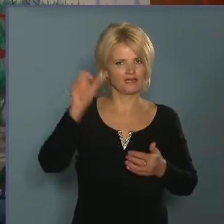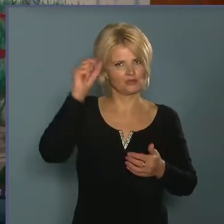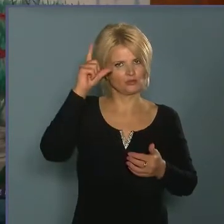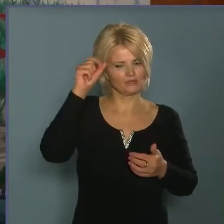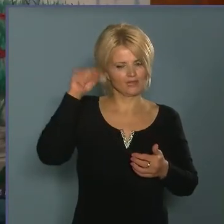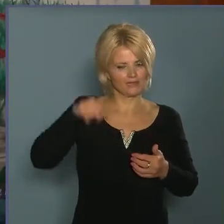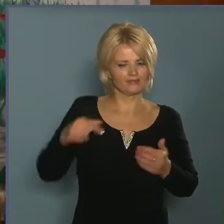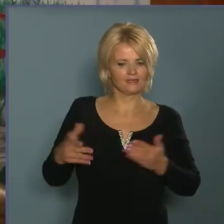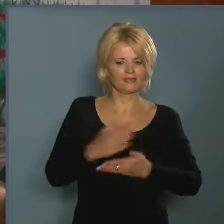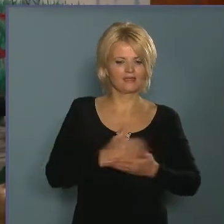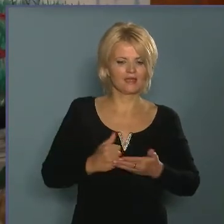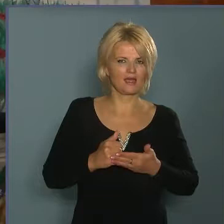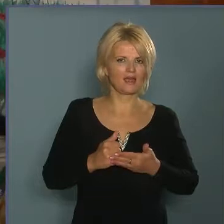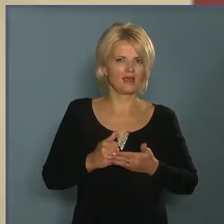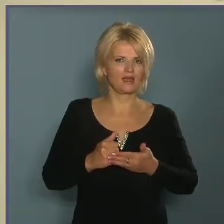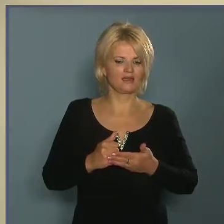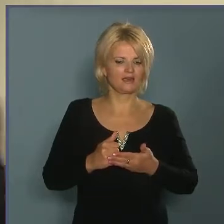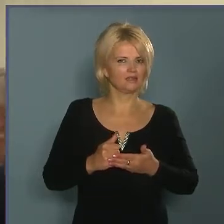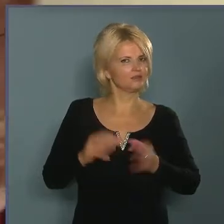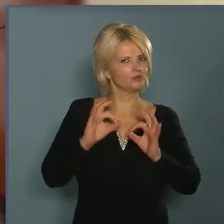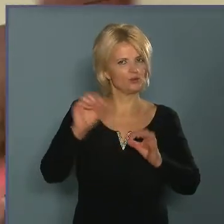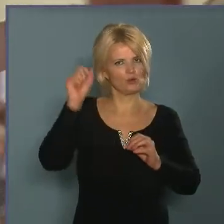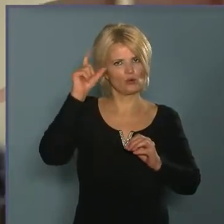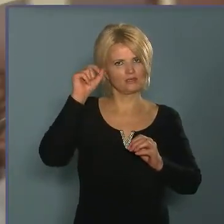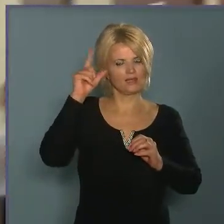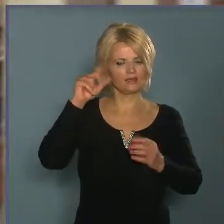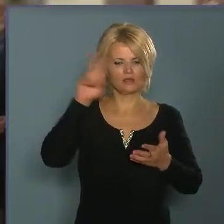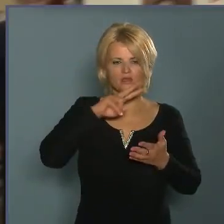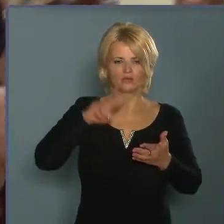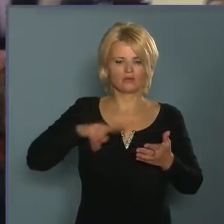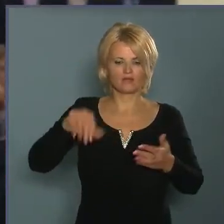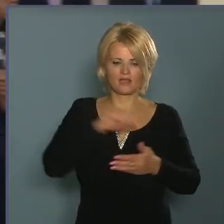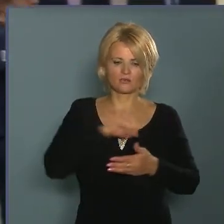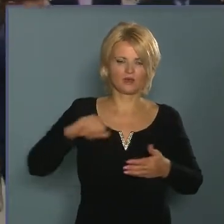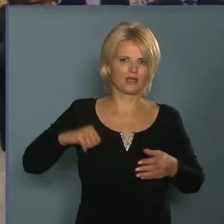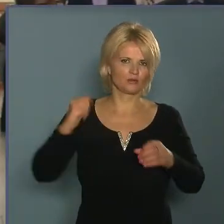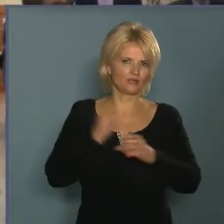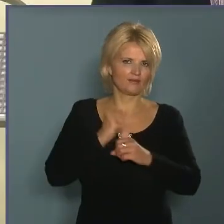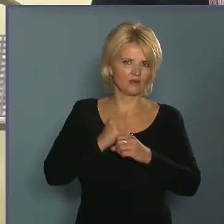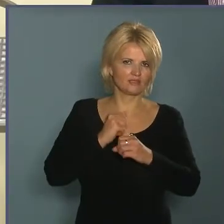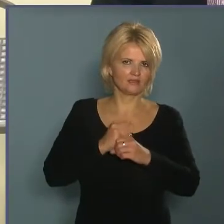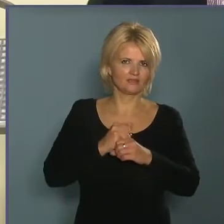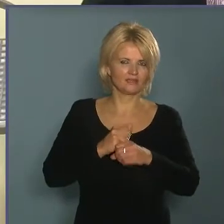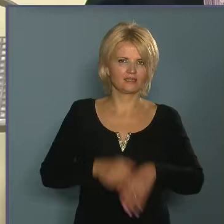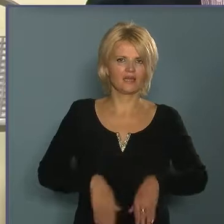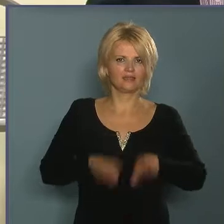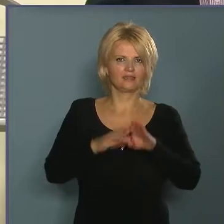nyert, és azt gondolom, hogy nem ismerülhetett volna fel semmi más. Amíg az olvasás magányos tevékenység, addig egy társas játékhoz ideális